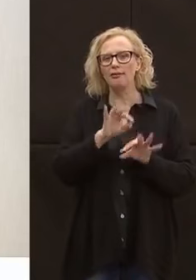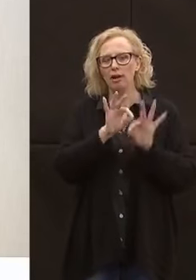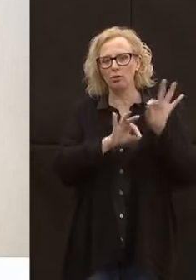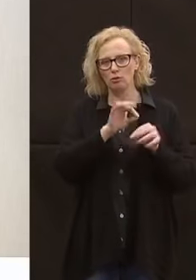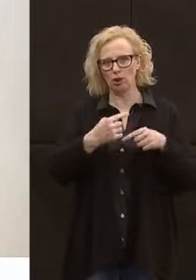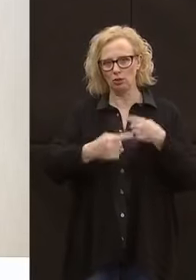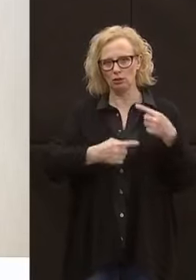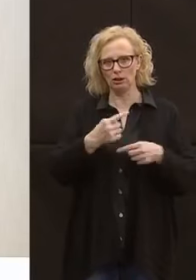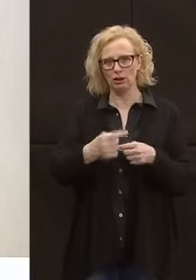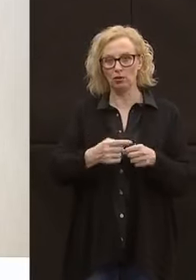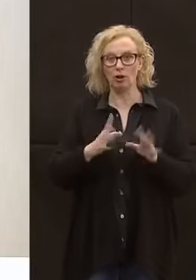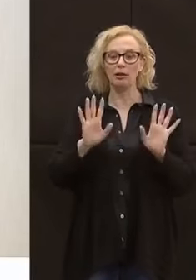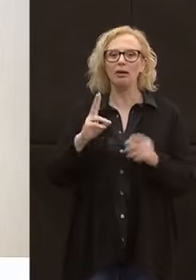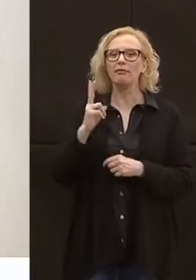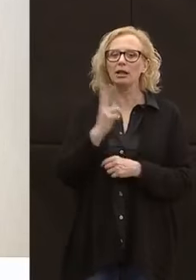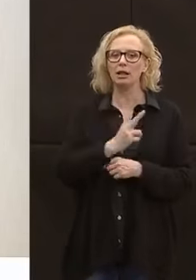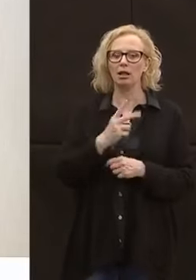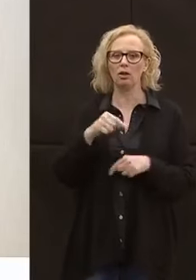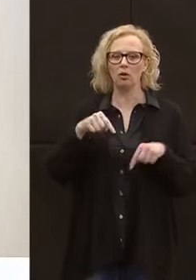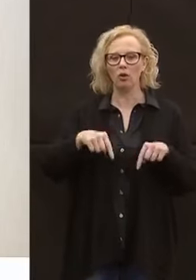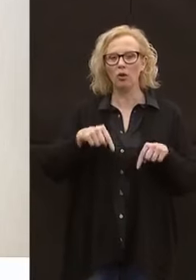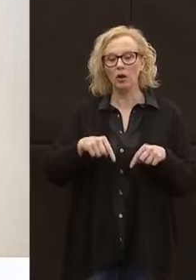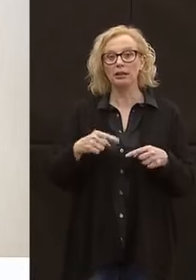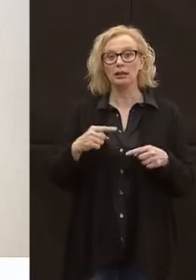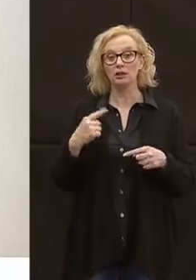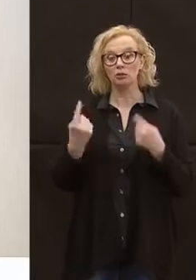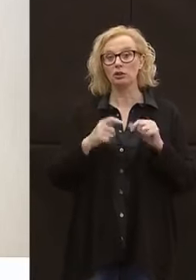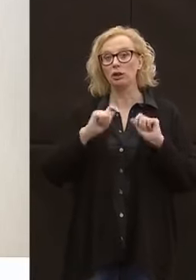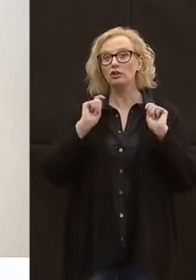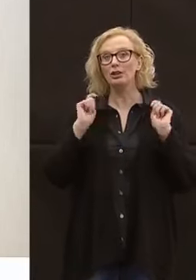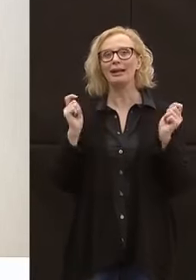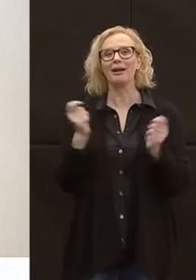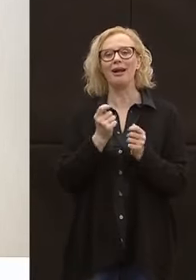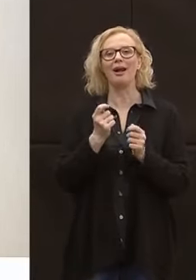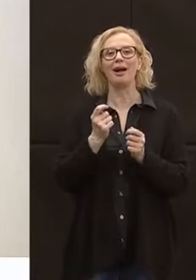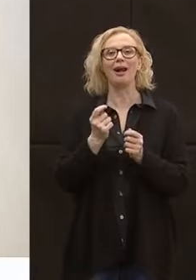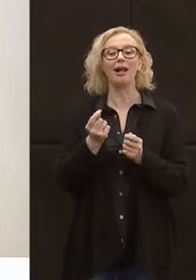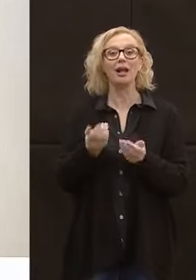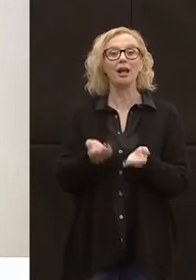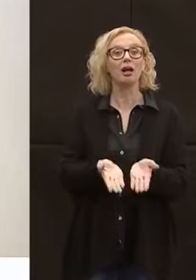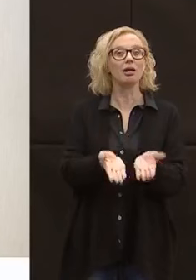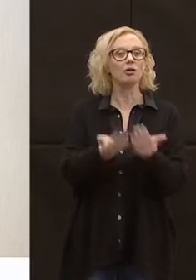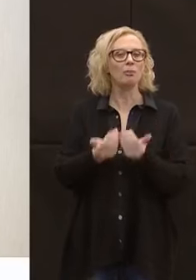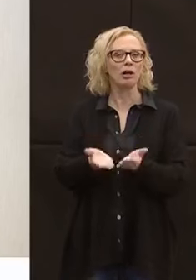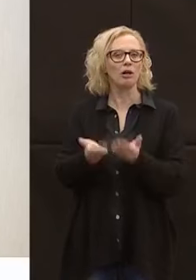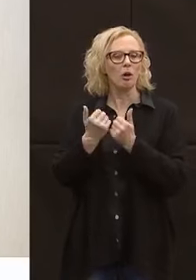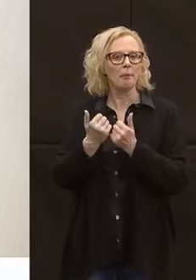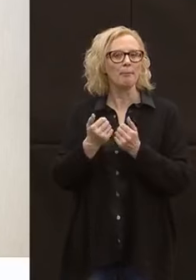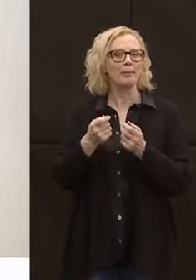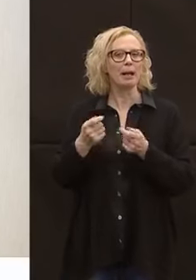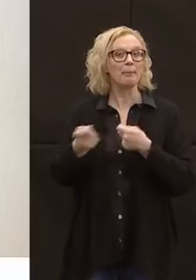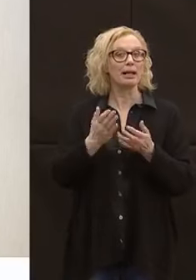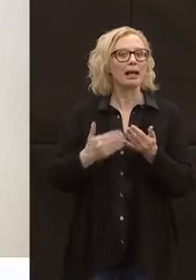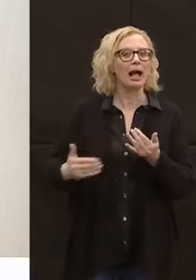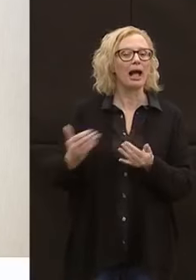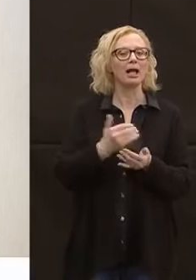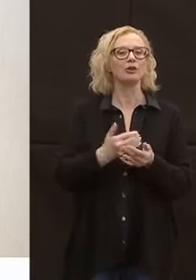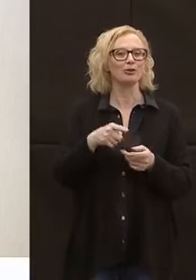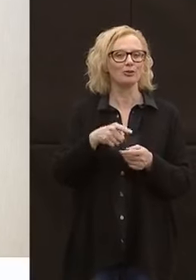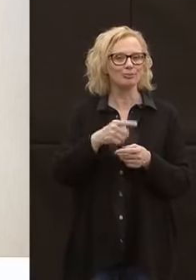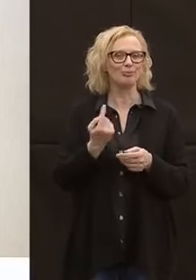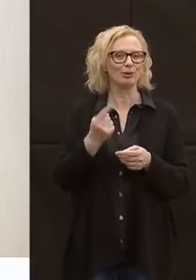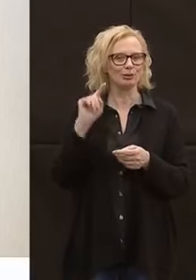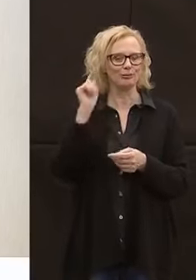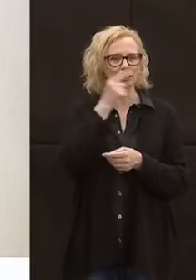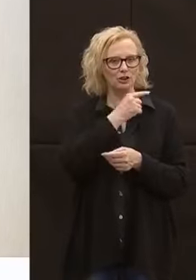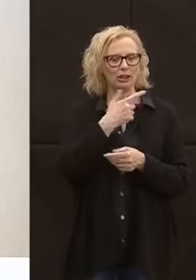Però è vero che è difficile, questo è un problema generale, reperire sul mercato quantitativi per soddisfare le richieste in aumento.